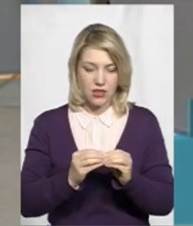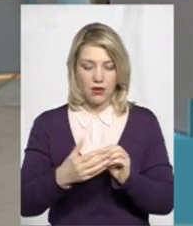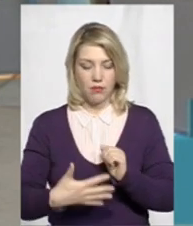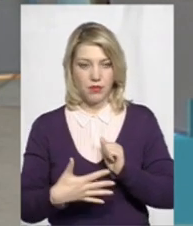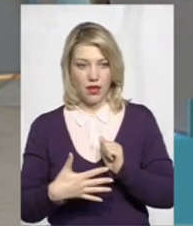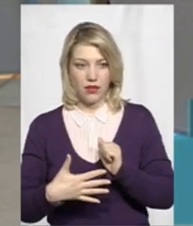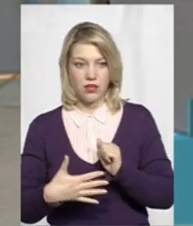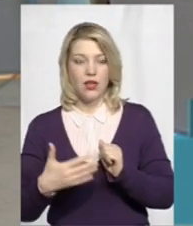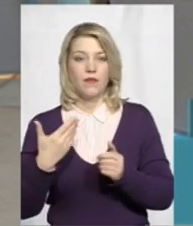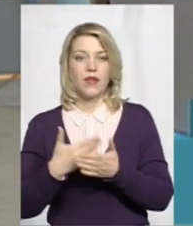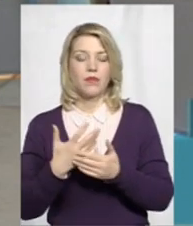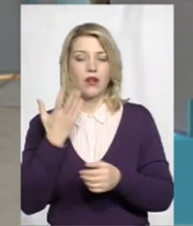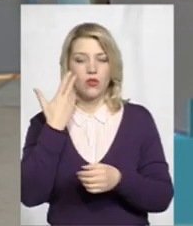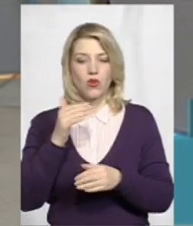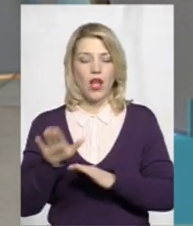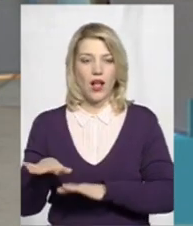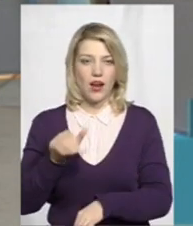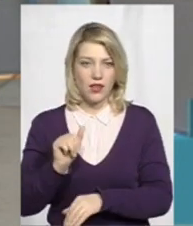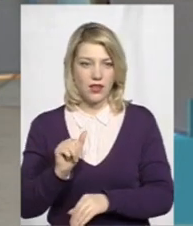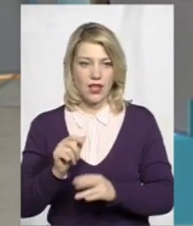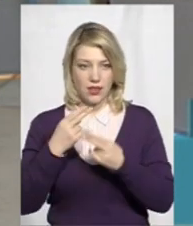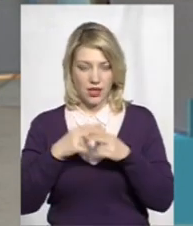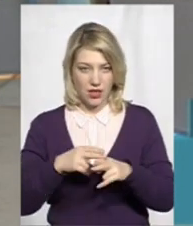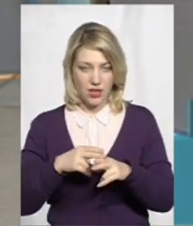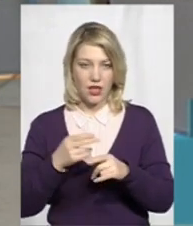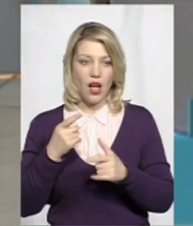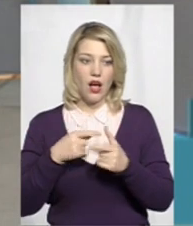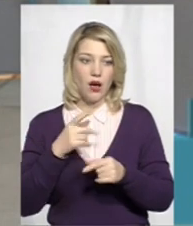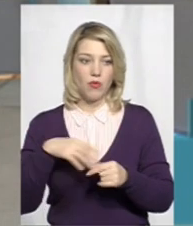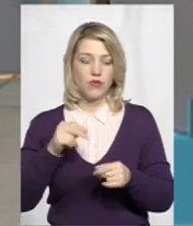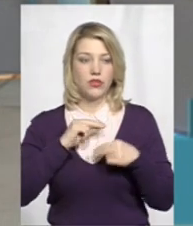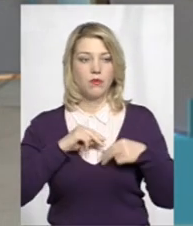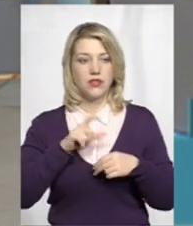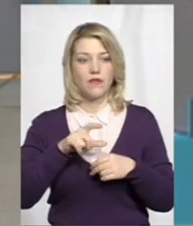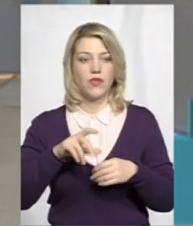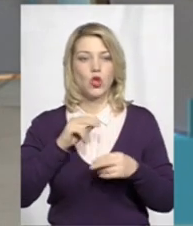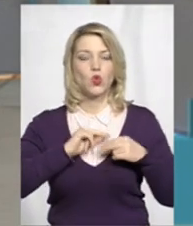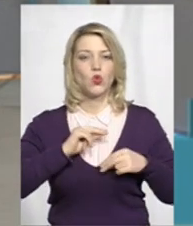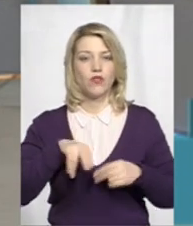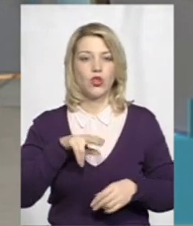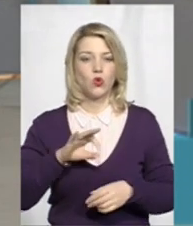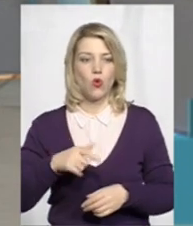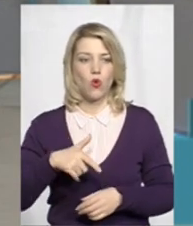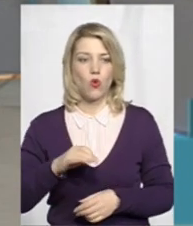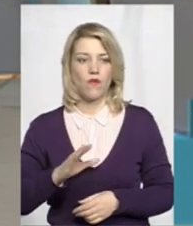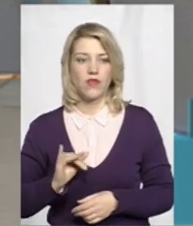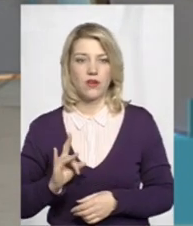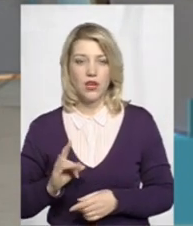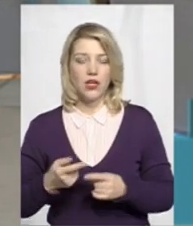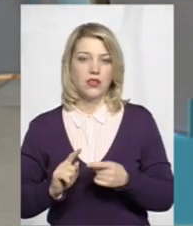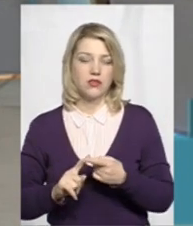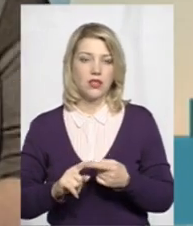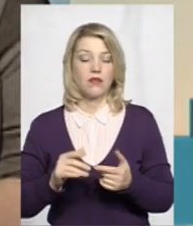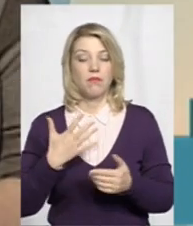орендована техніка, наприклад, або усі працівники за трудовими договорами. Там так само було 5 балів.